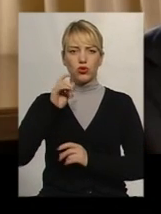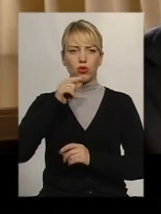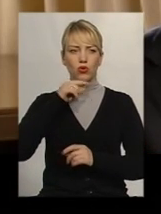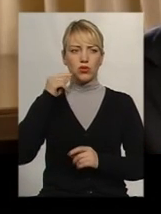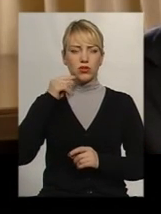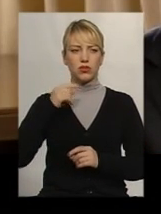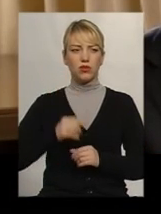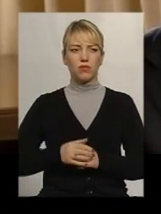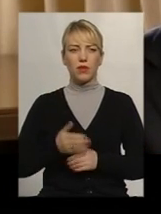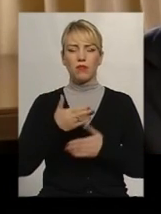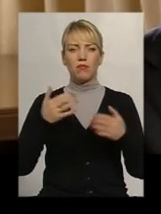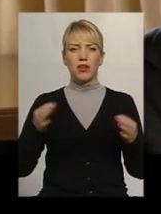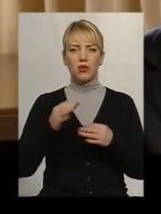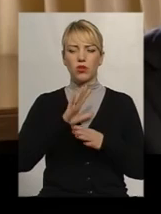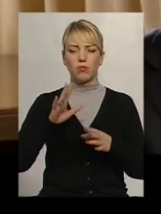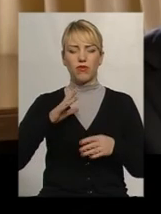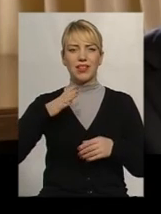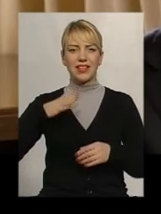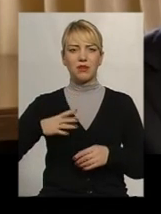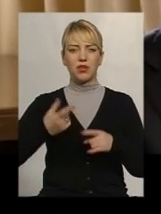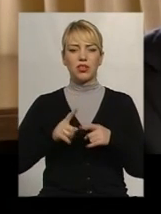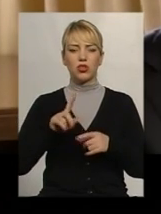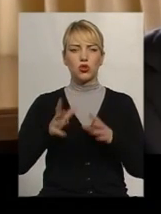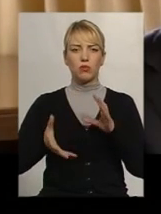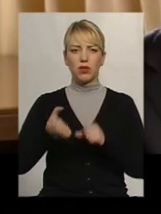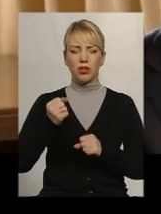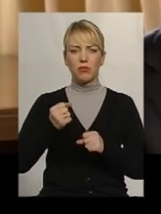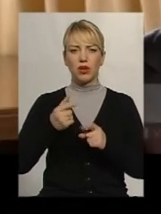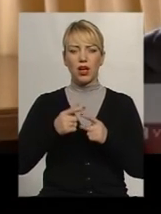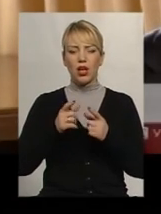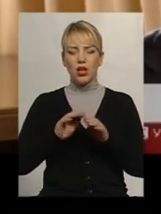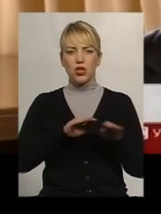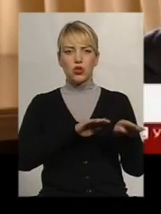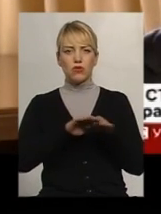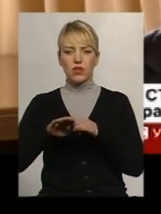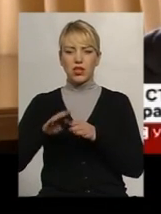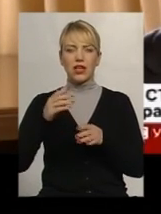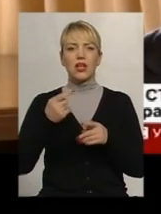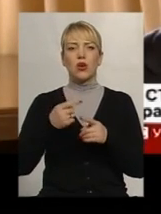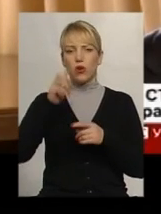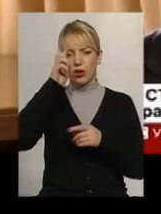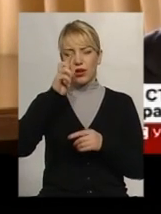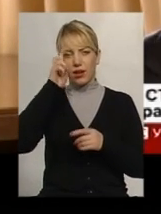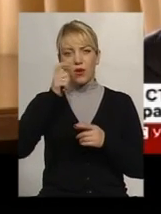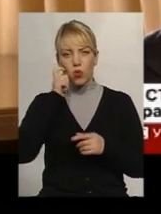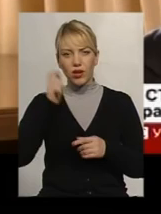Ми ніколи не маємо миритися з тим, що підтримка суверенітету країни це є провокування іншої країни.